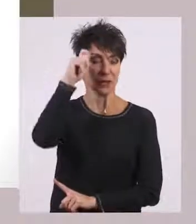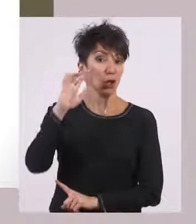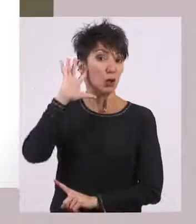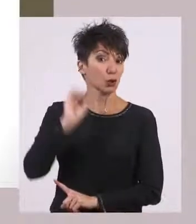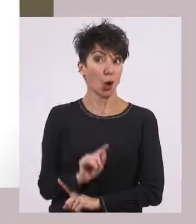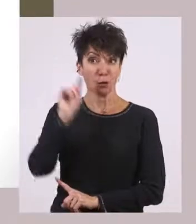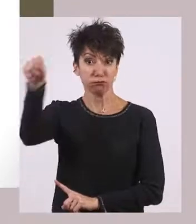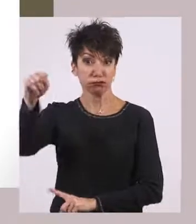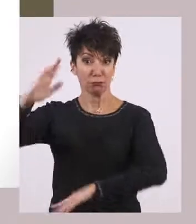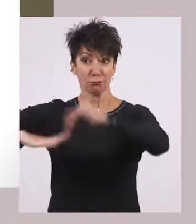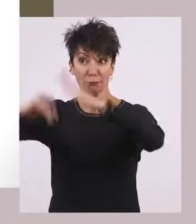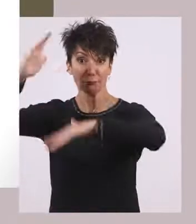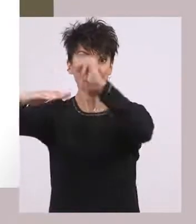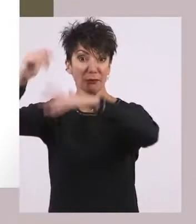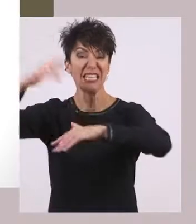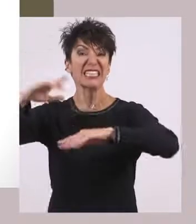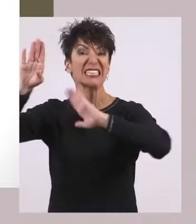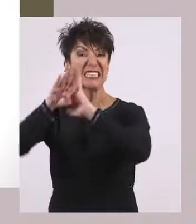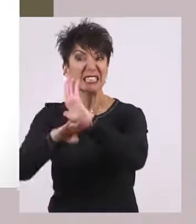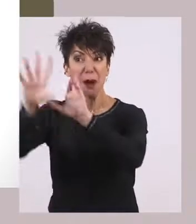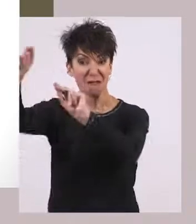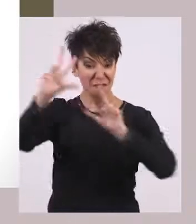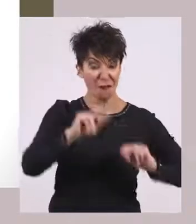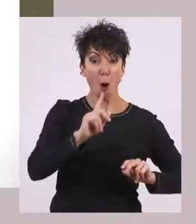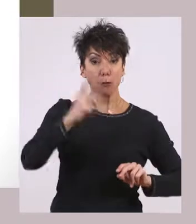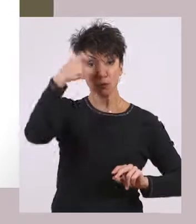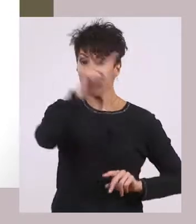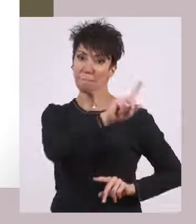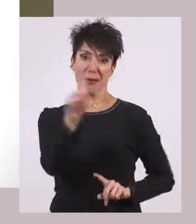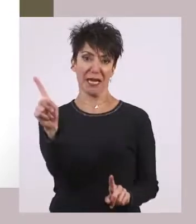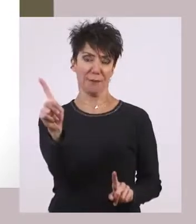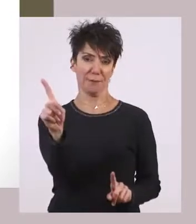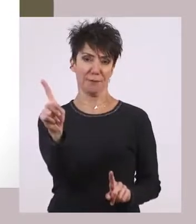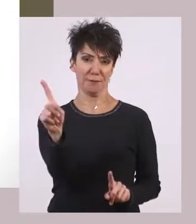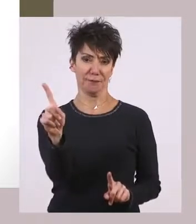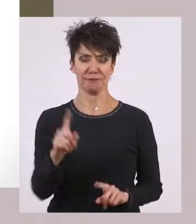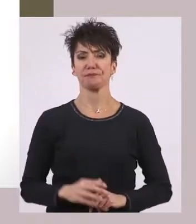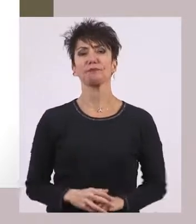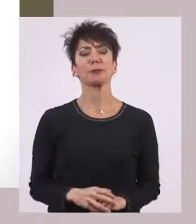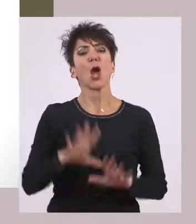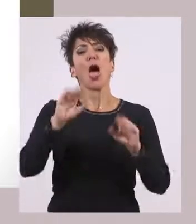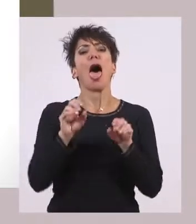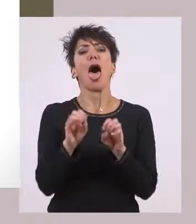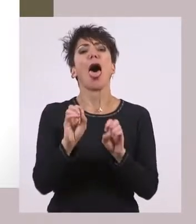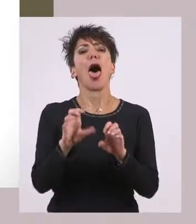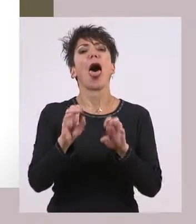Τώρα όσο αφορά την εκπαίδευση και την αγωγή των Σπαρτιατών. Τα αγόρια από πολύ